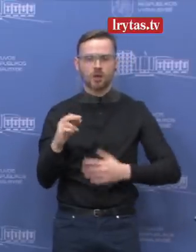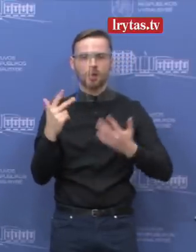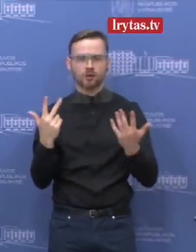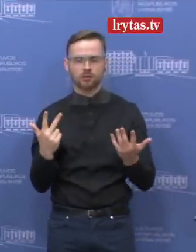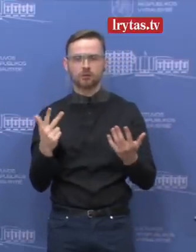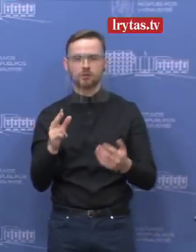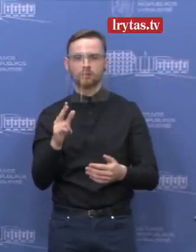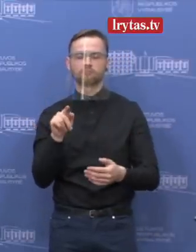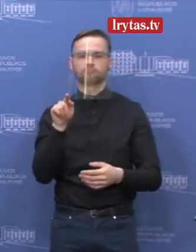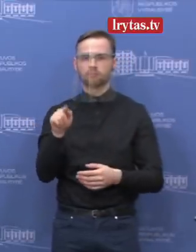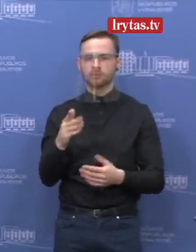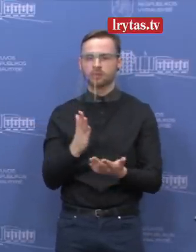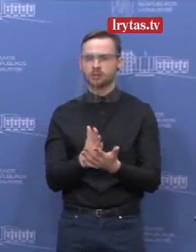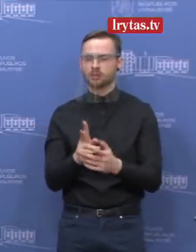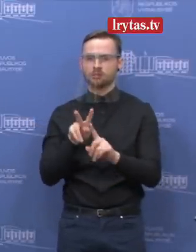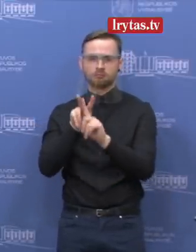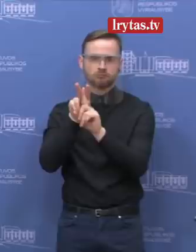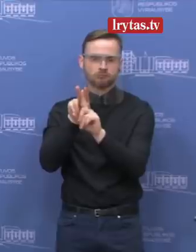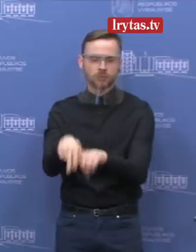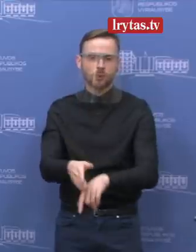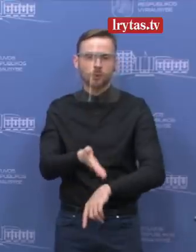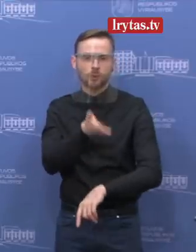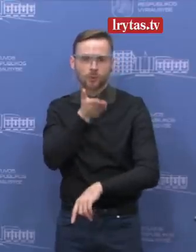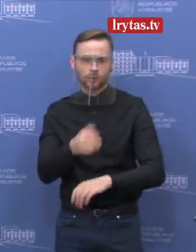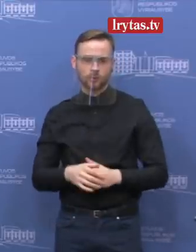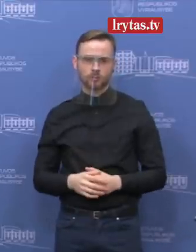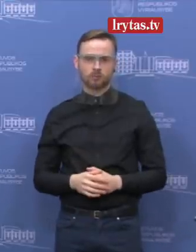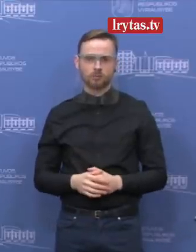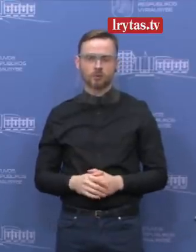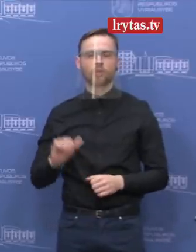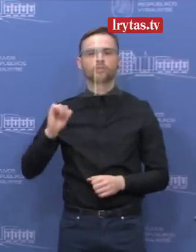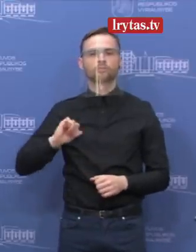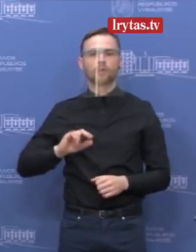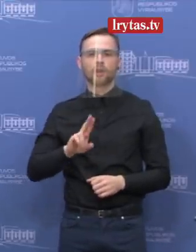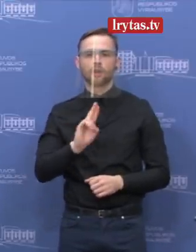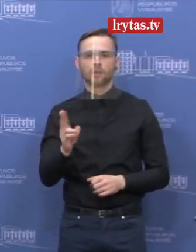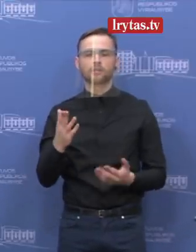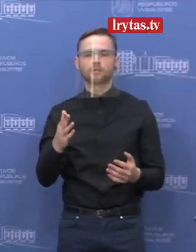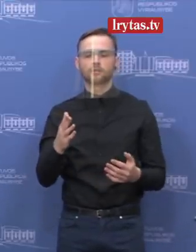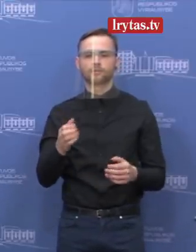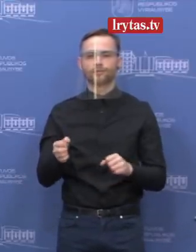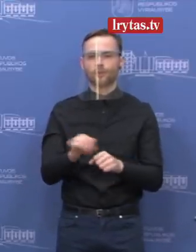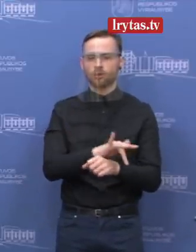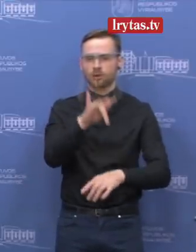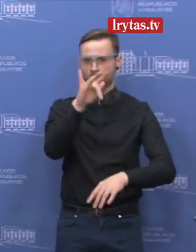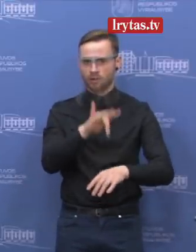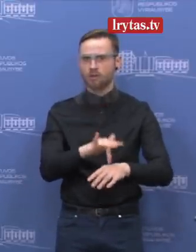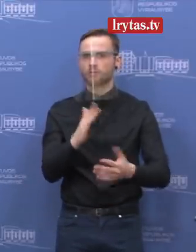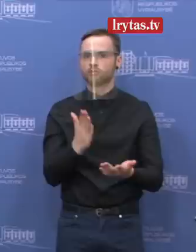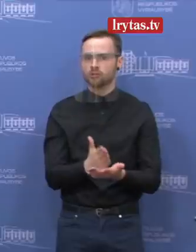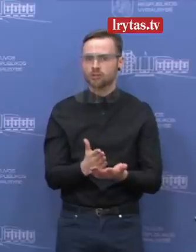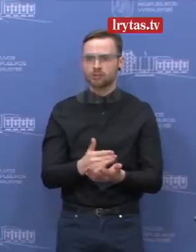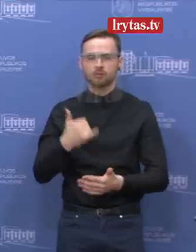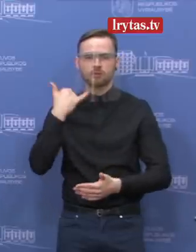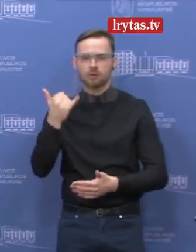vis dar yra užkrauta telefono linija. Ir tai reiškia, kad tie žmonės, kuriems pasireiškia COVID-19 simptomai, negali